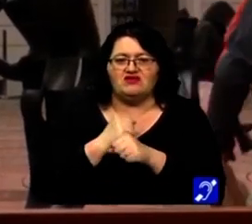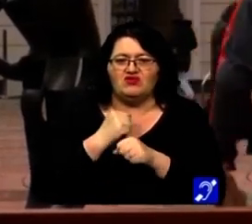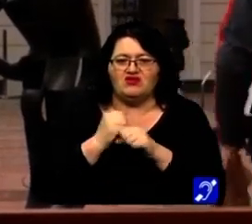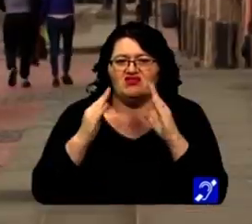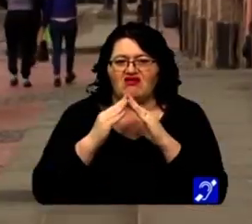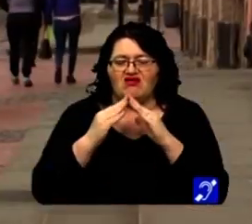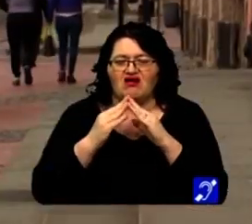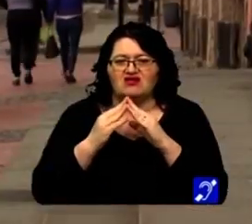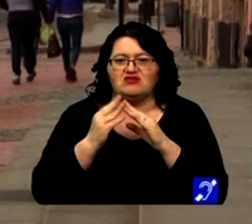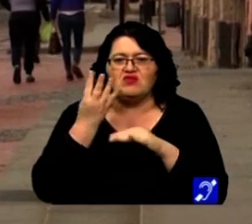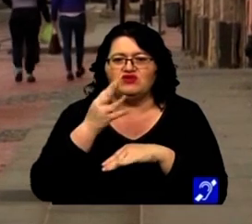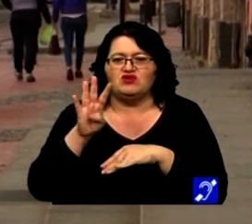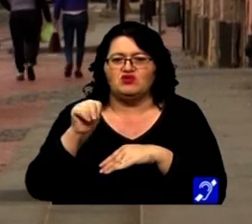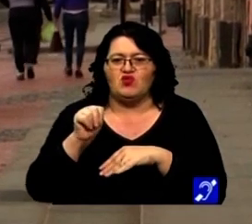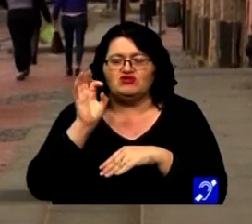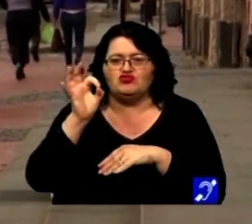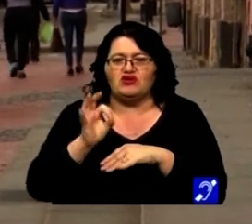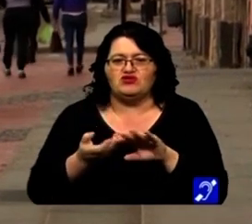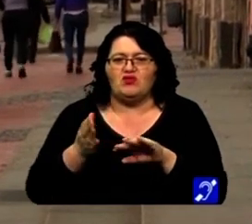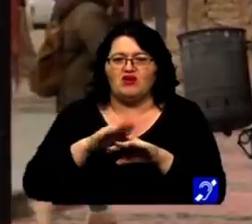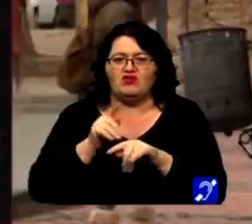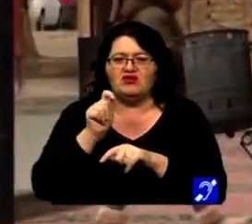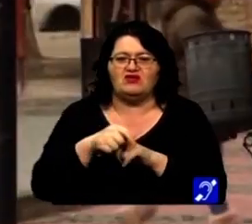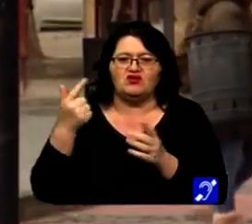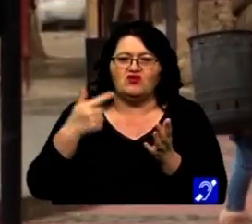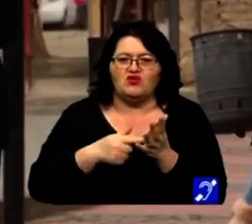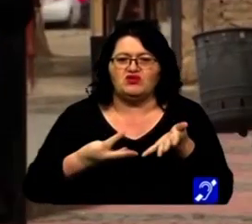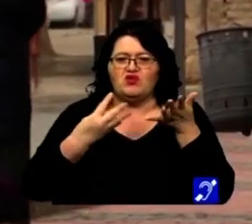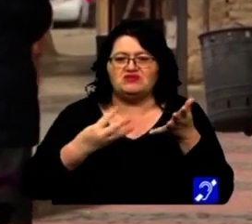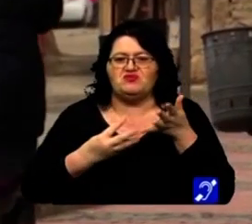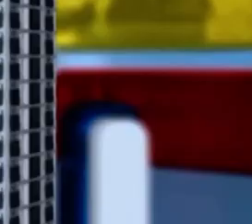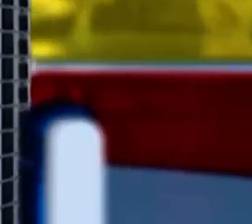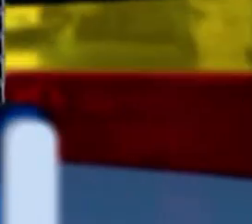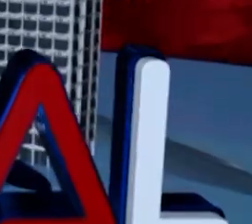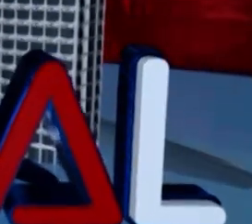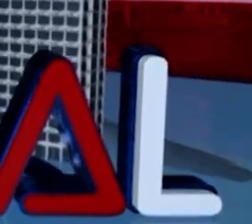lucra de acasă, cu 490% mai mult decât în anul 2019. Să vă mulțumim vizionare!